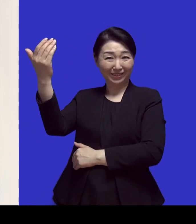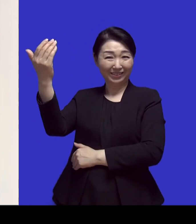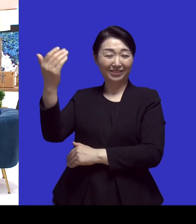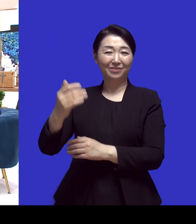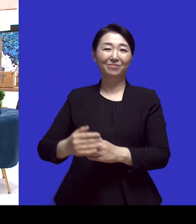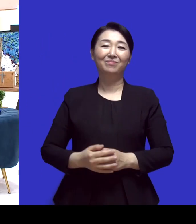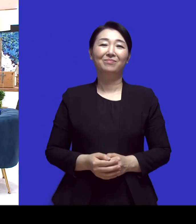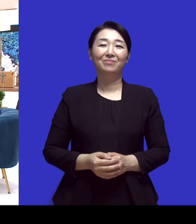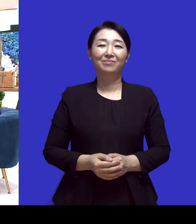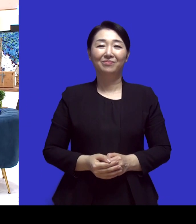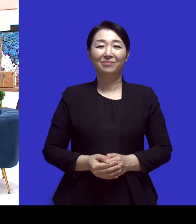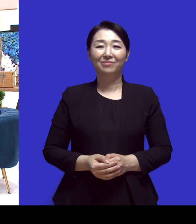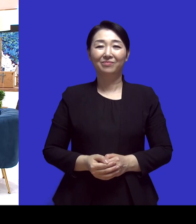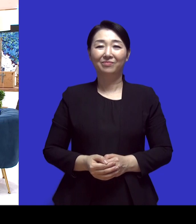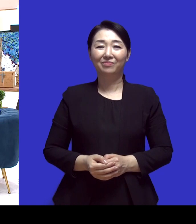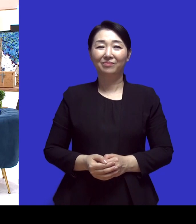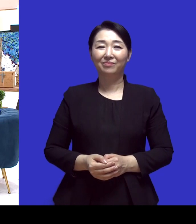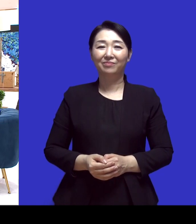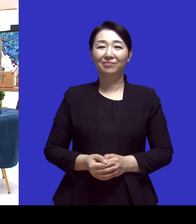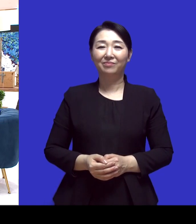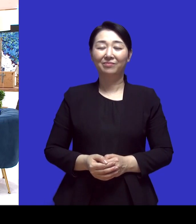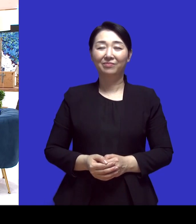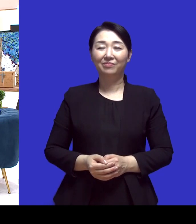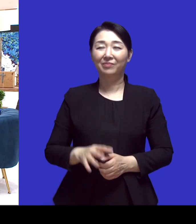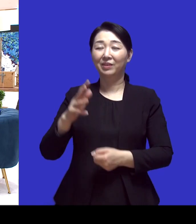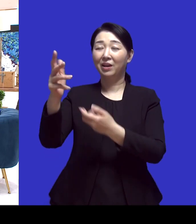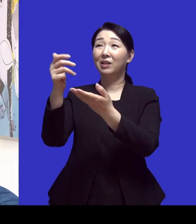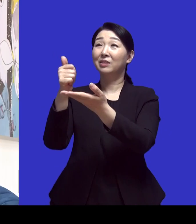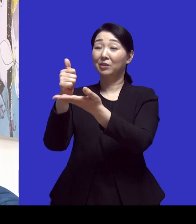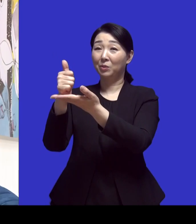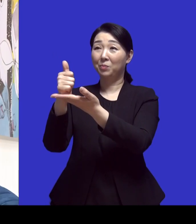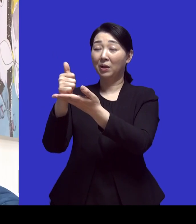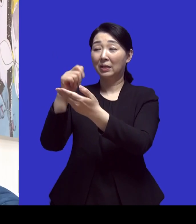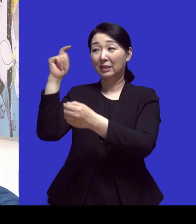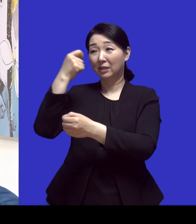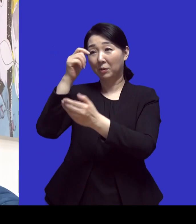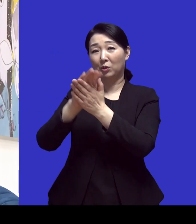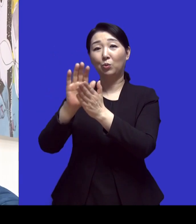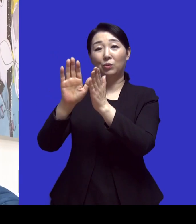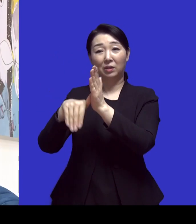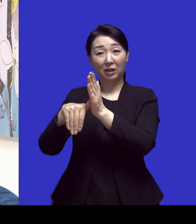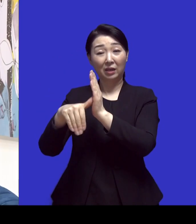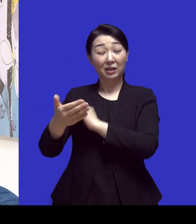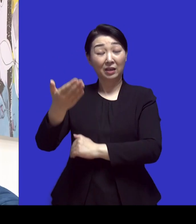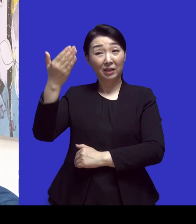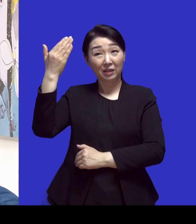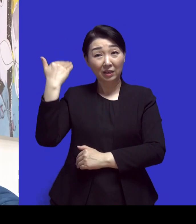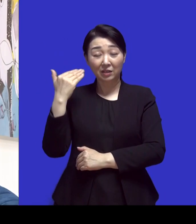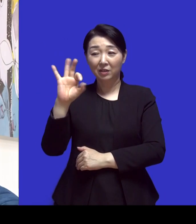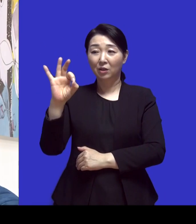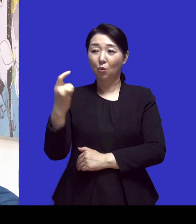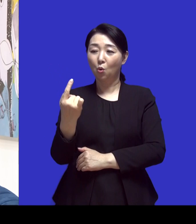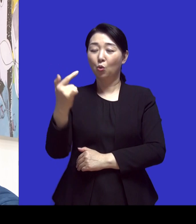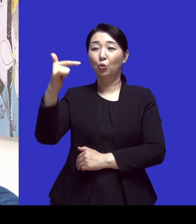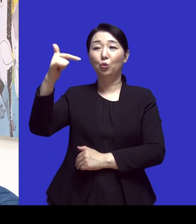네 이제 하나님께서 새벽 기도 중에 예전에 이제 온누리교회 자기가 예배드리던 중에 하루는 좀